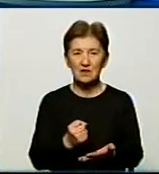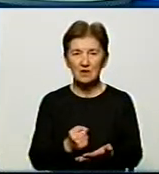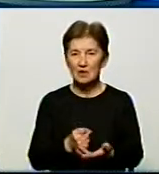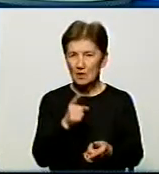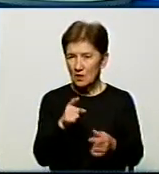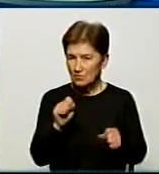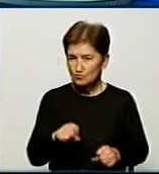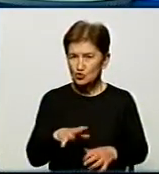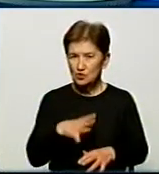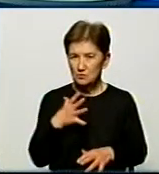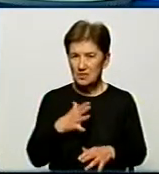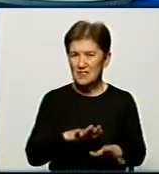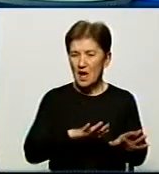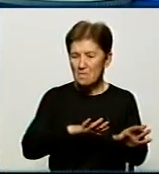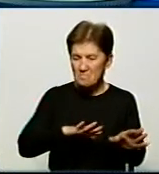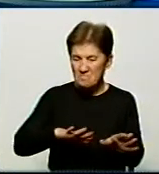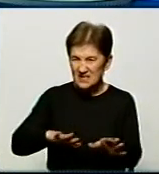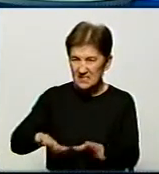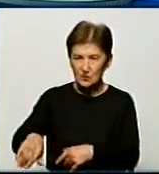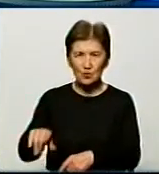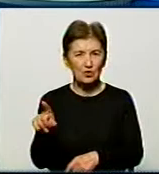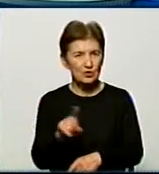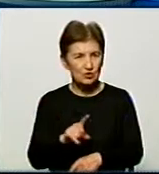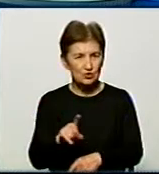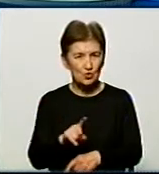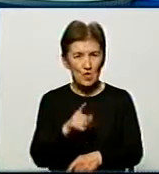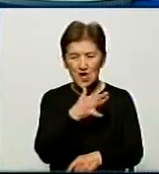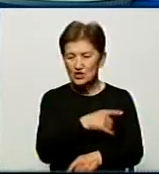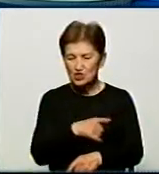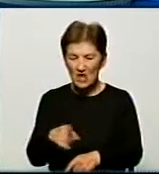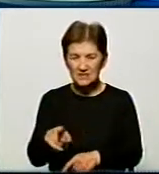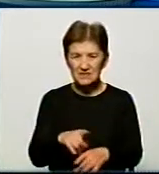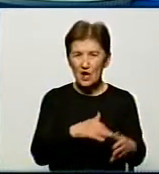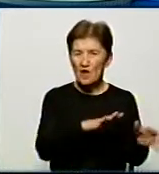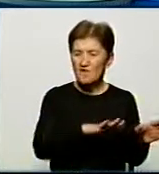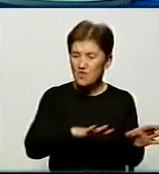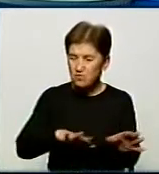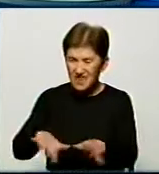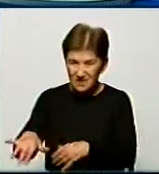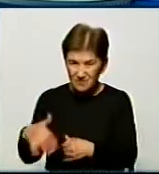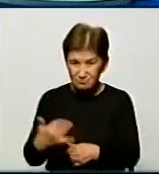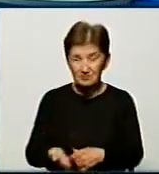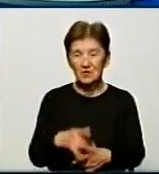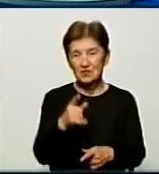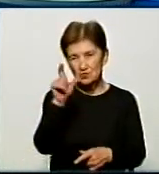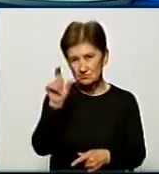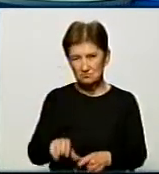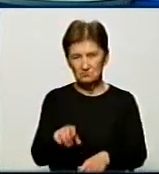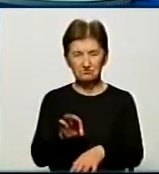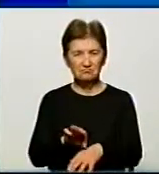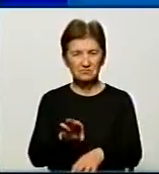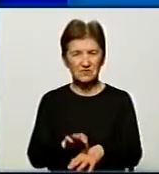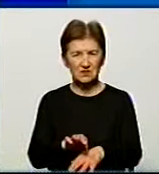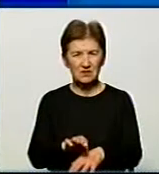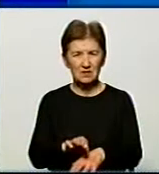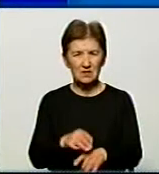можливо, сталося вже після того, як час сплив і пацієнт тратив час для того, щоб подужити? Всім пацієнтам, які